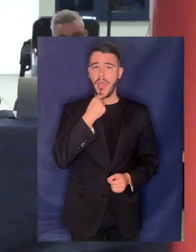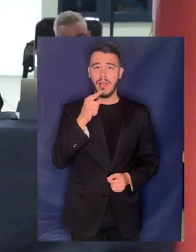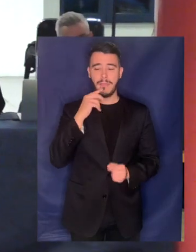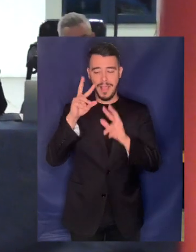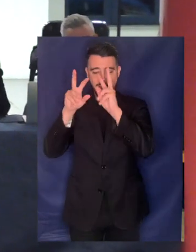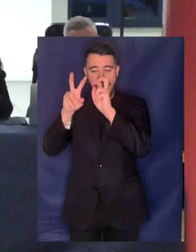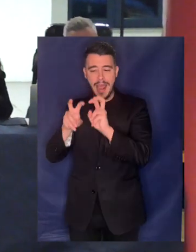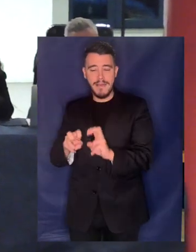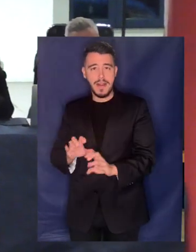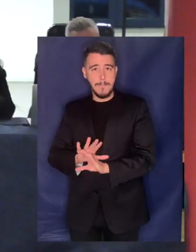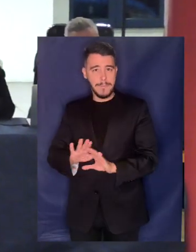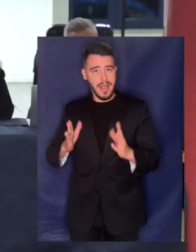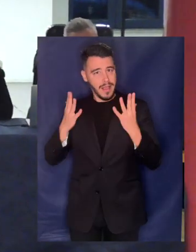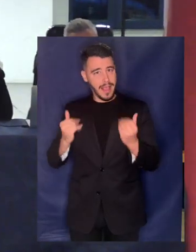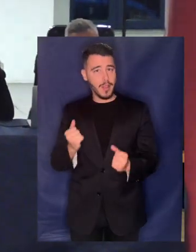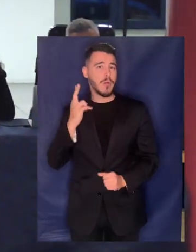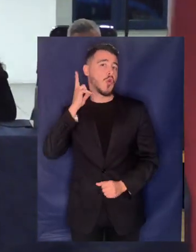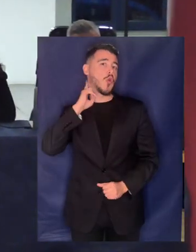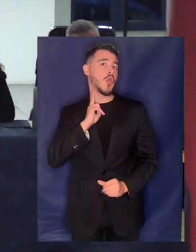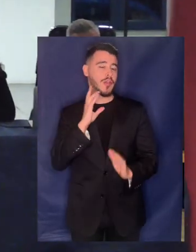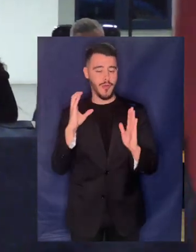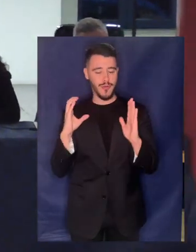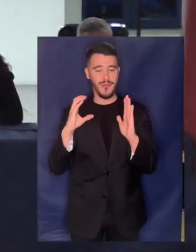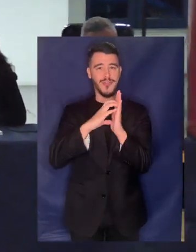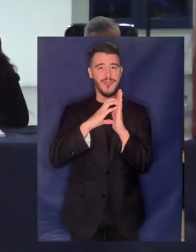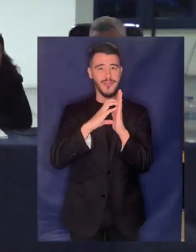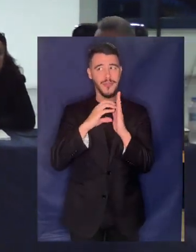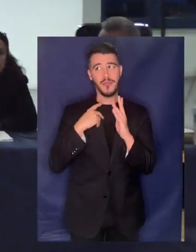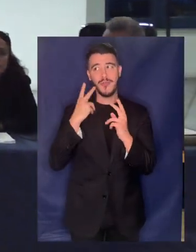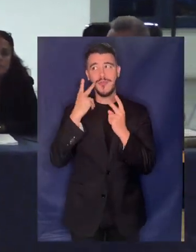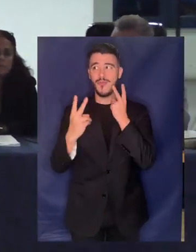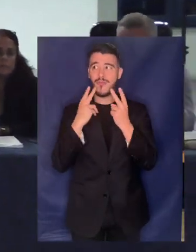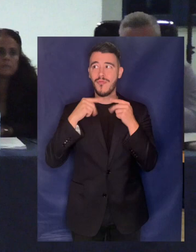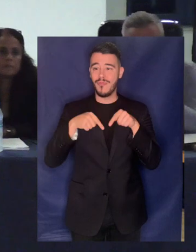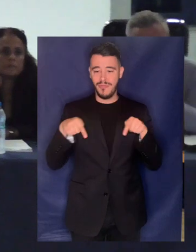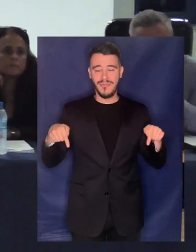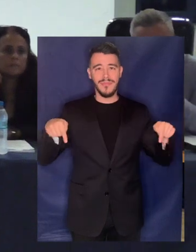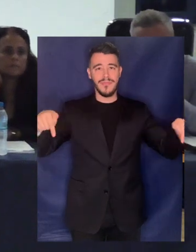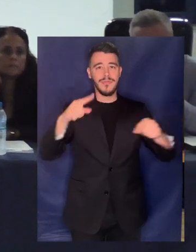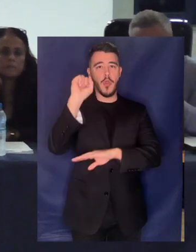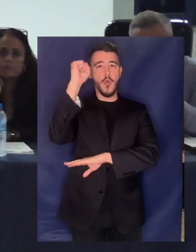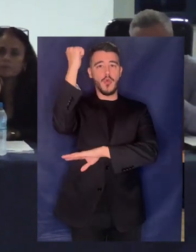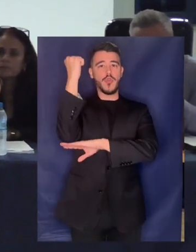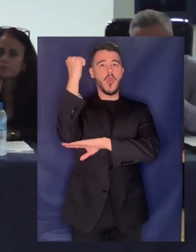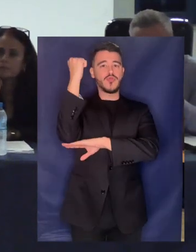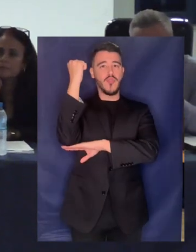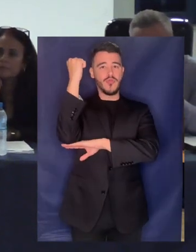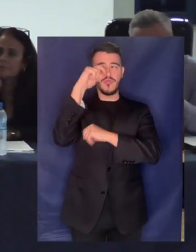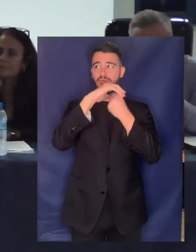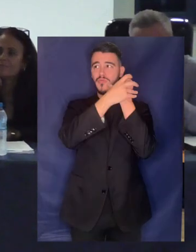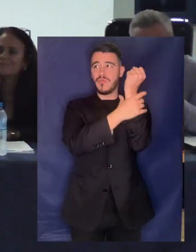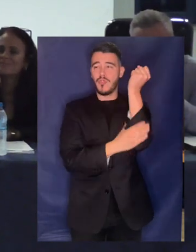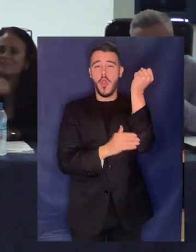σε QR code που υπάρχουν μέσα στην αίθουσα στις κολόνες και όχι μόνο